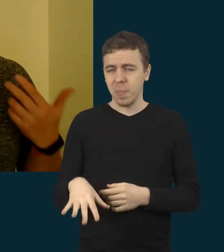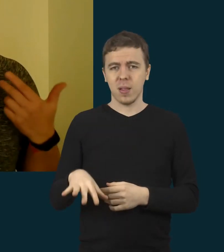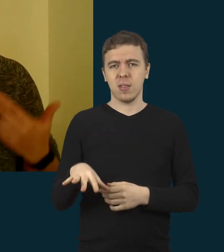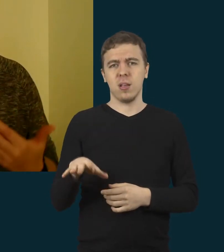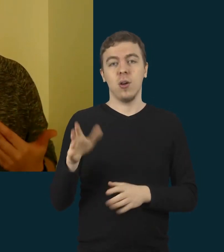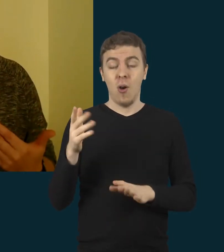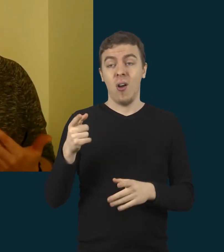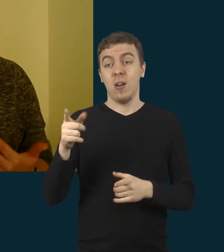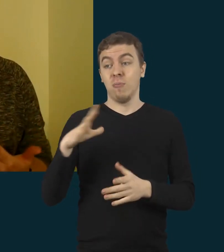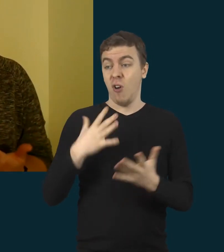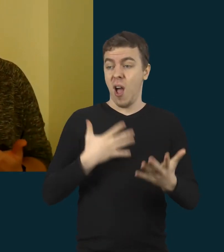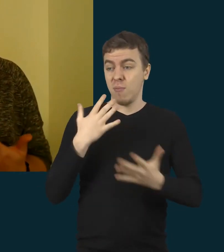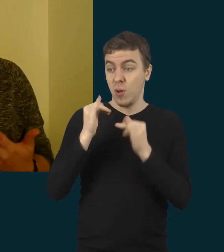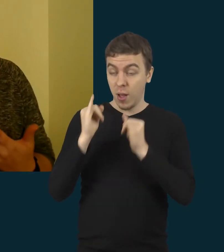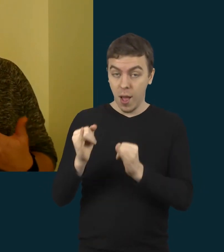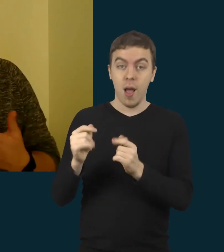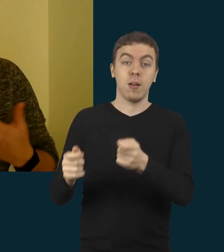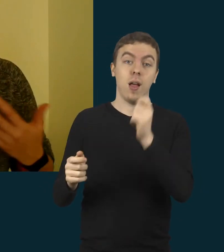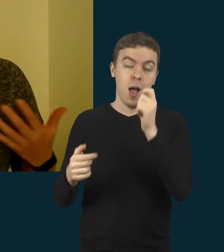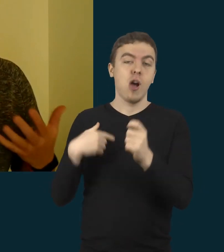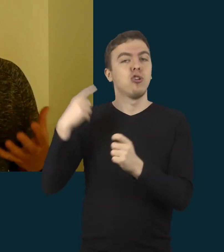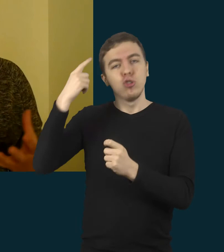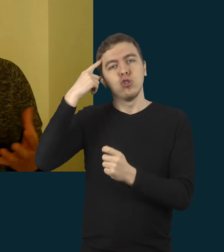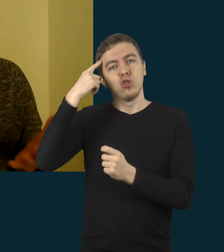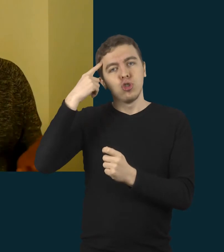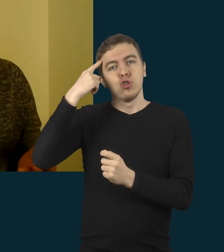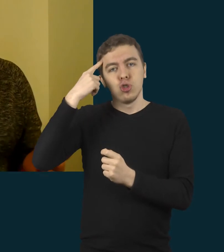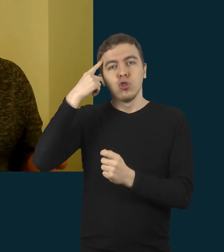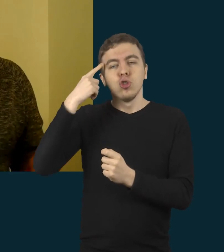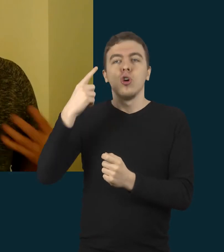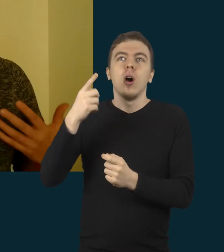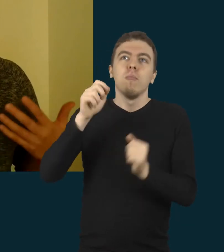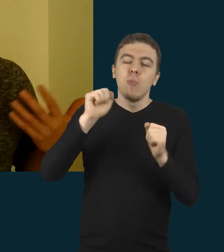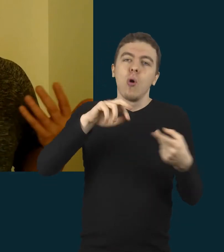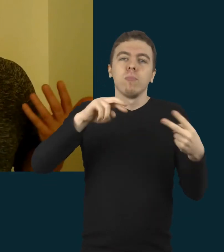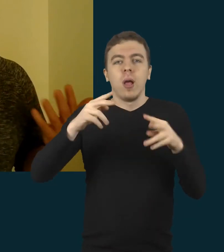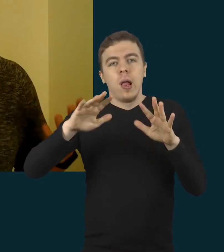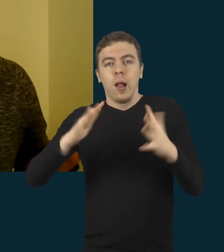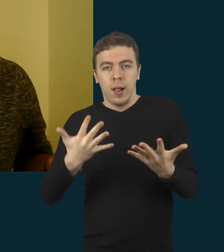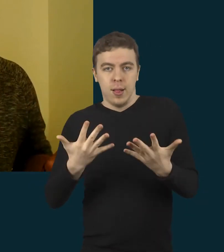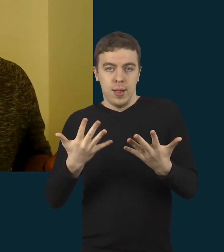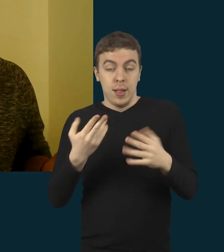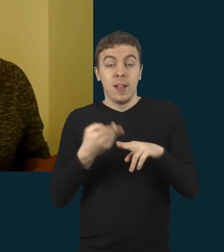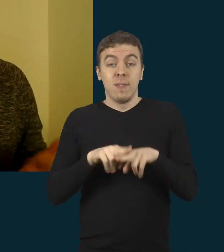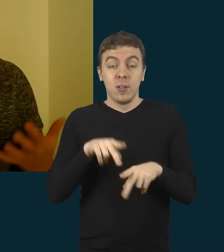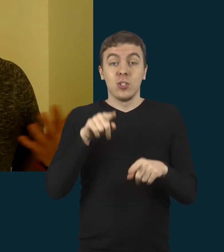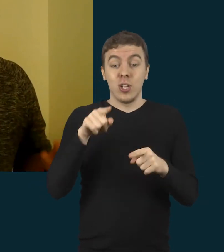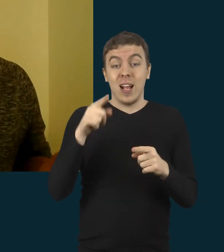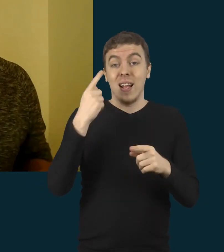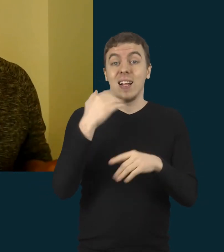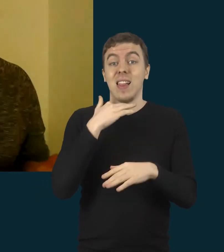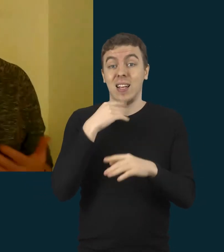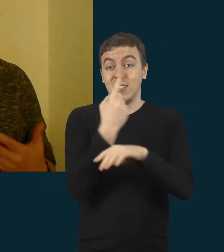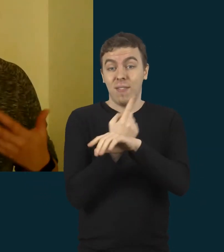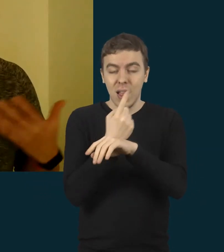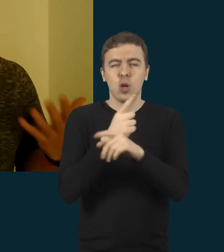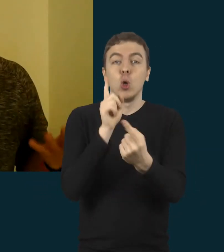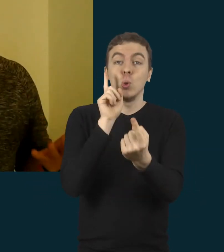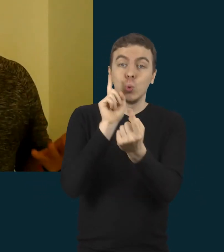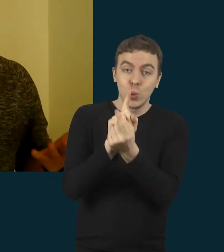jis mum ištransliavo. Tai ta klasės valandėlė tokia buvo susitikimo, prisiminimo